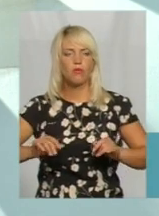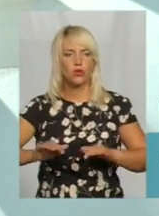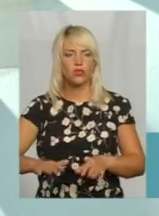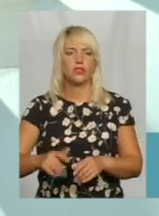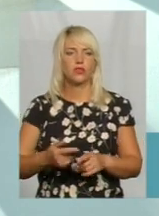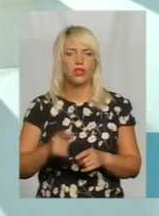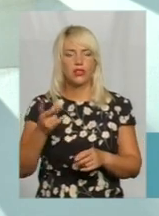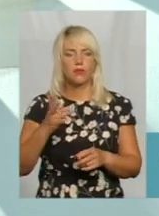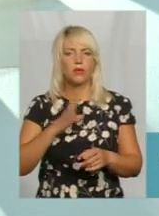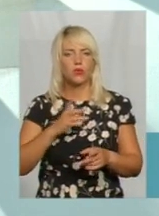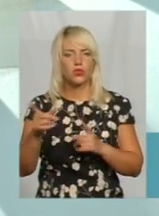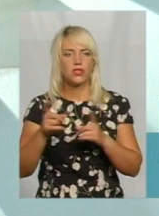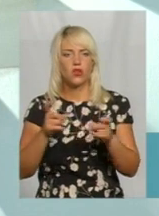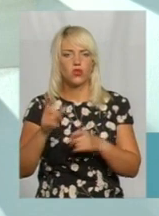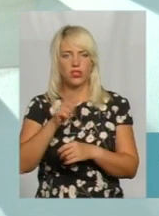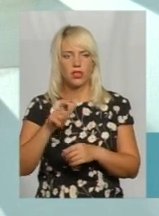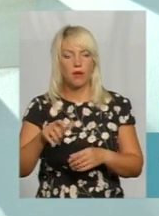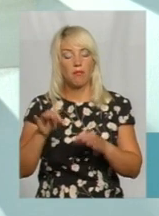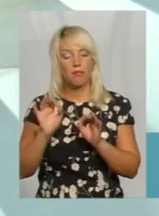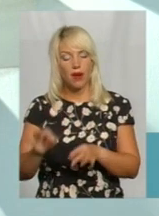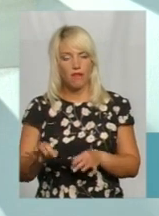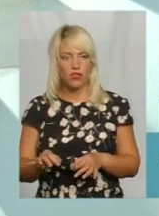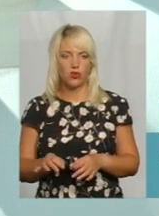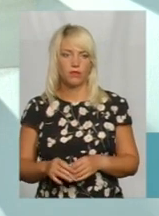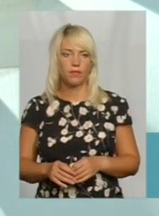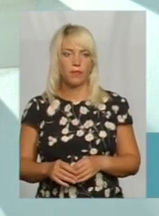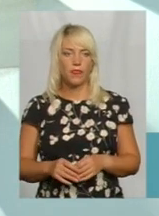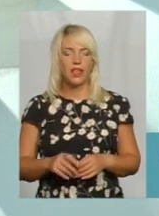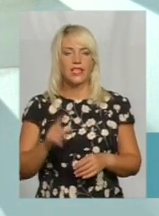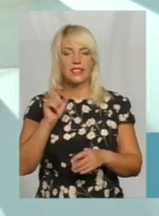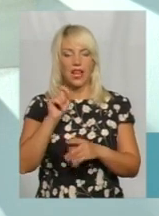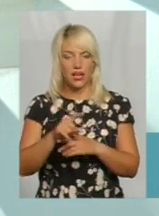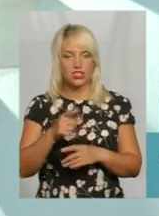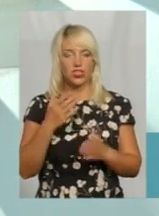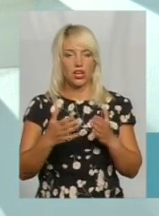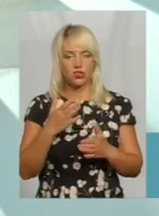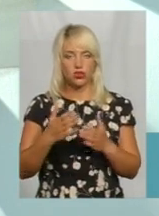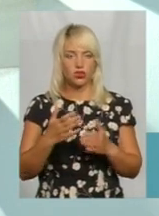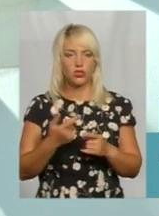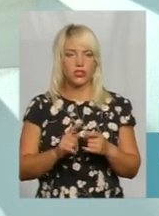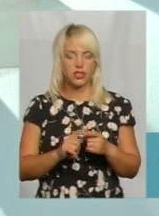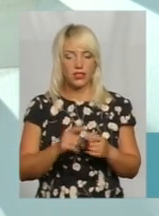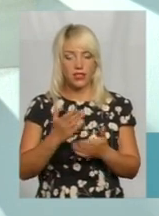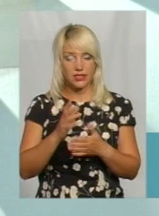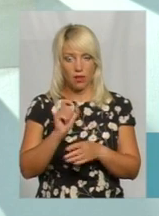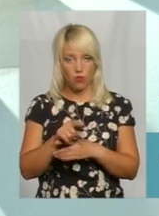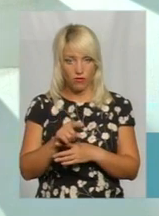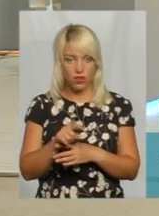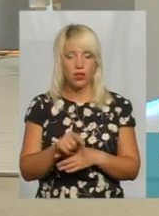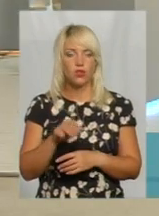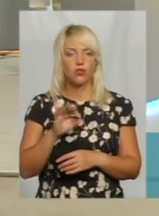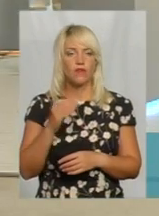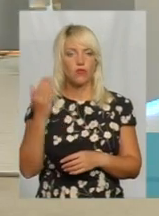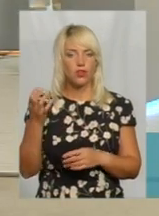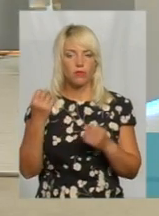участь громадян. Тобто, правильно, вони, скажімо, заказчики, якщо це сьогодні там серій замовник, вони